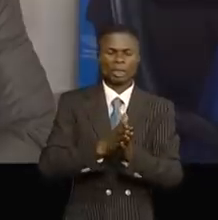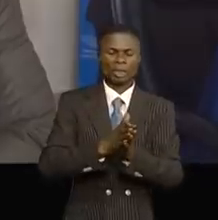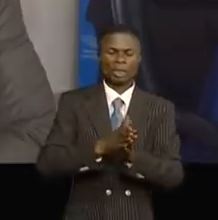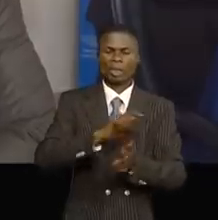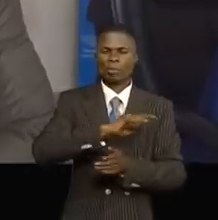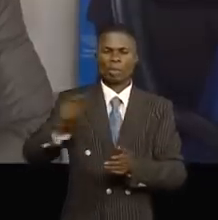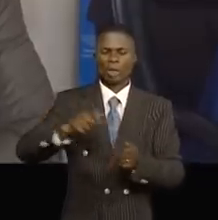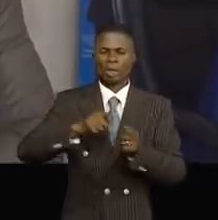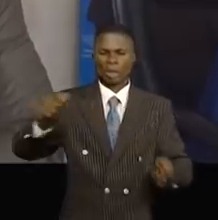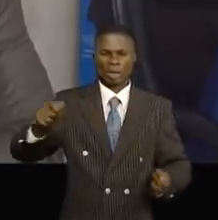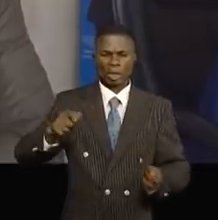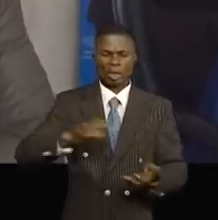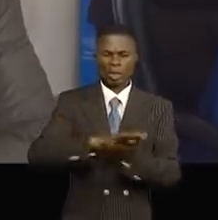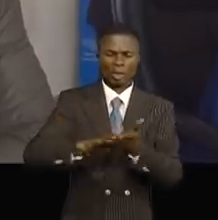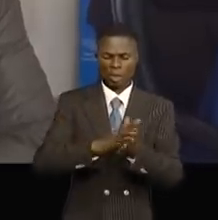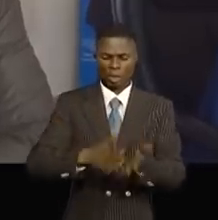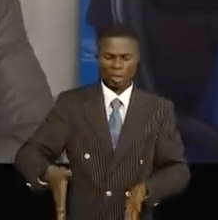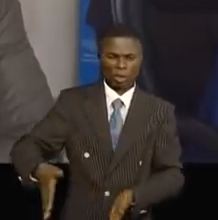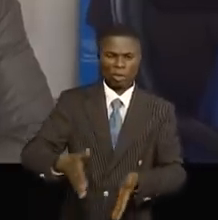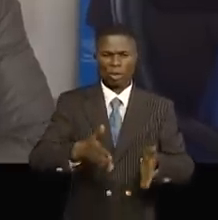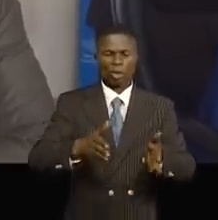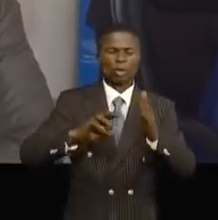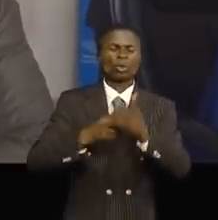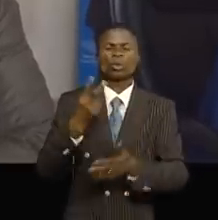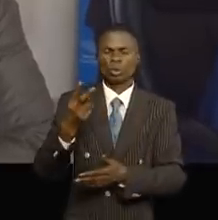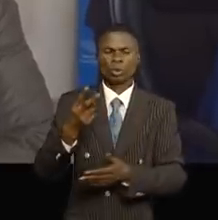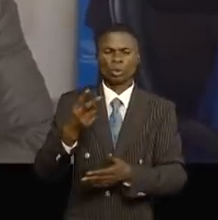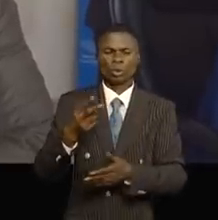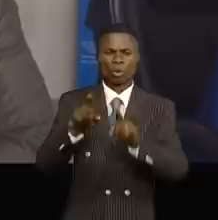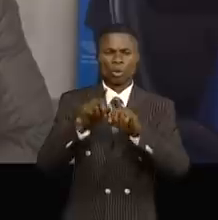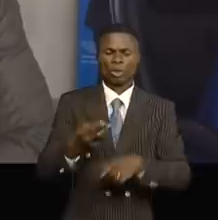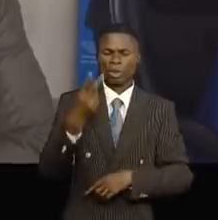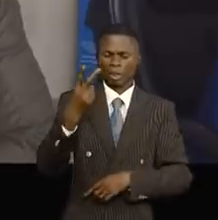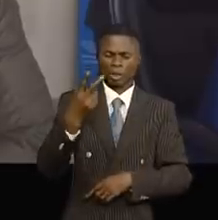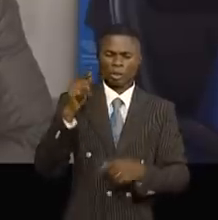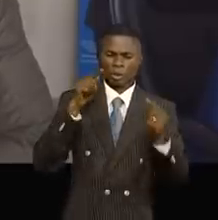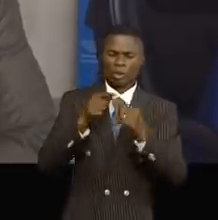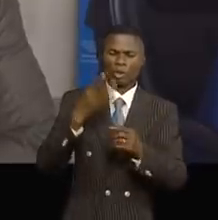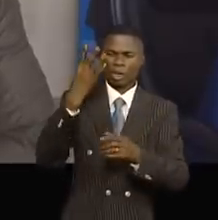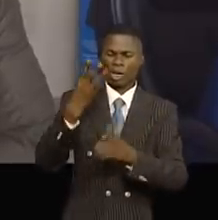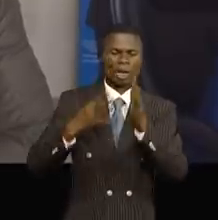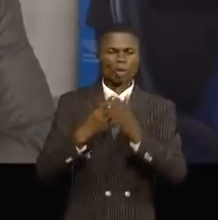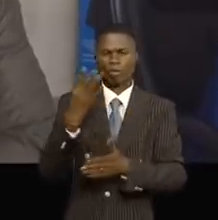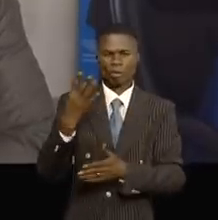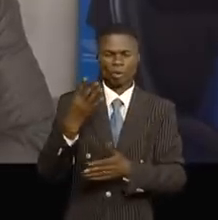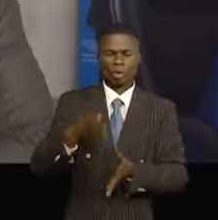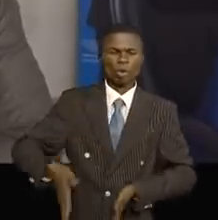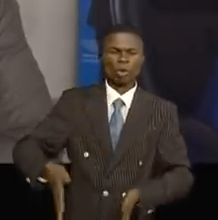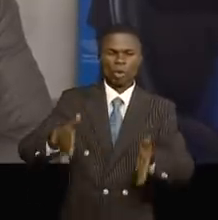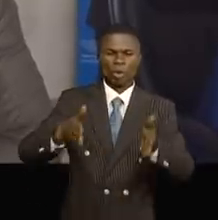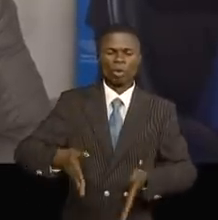victimes de traitement de surface, double de deux à quatre fois d'une route